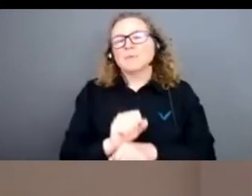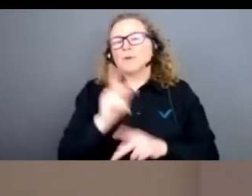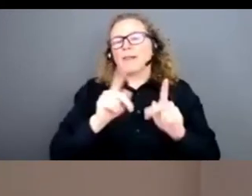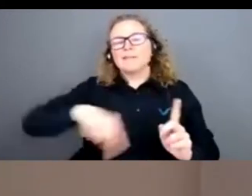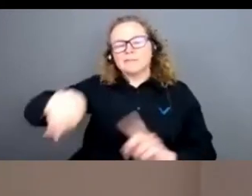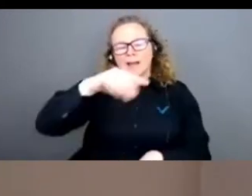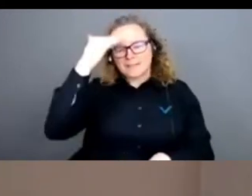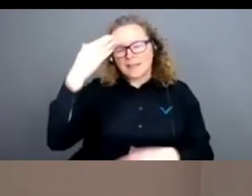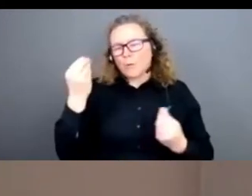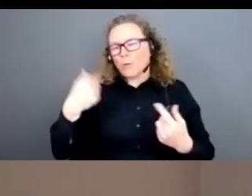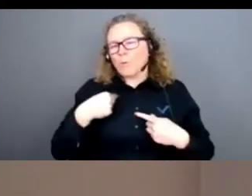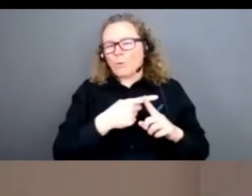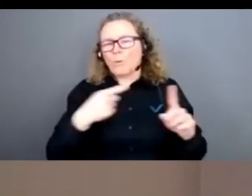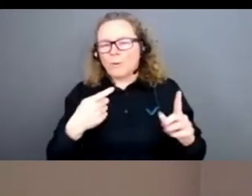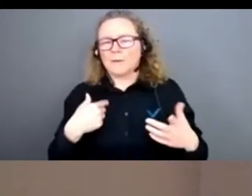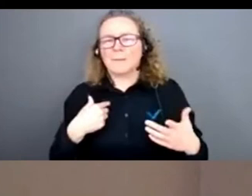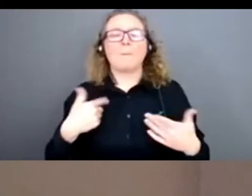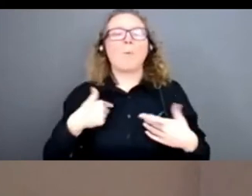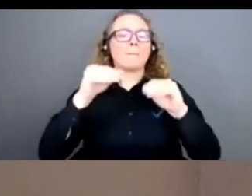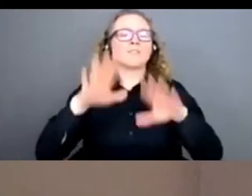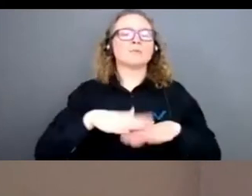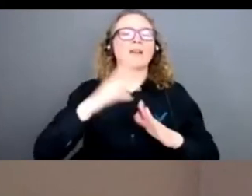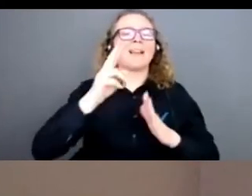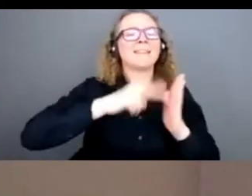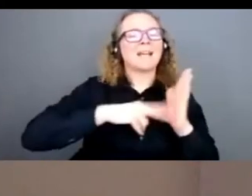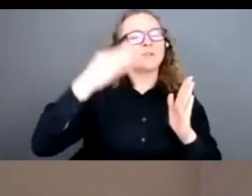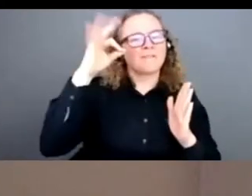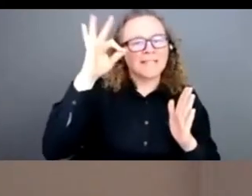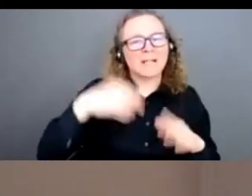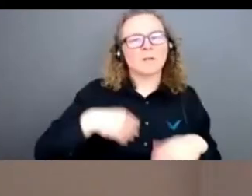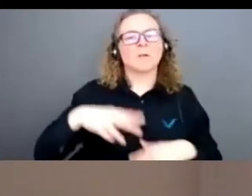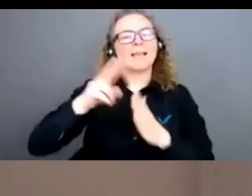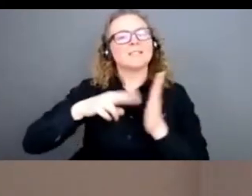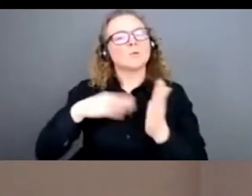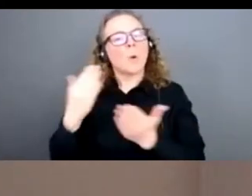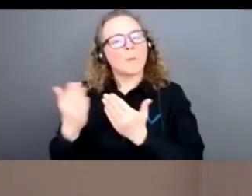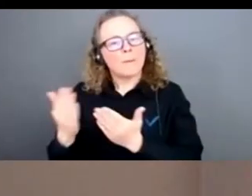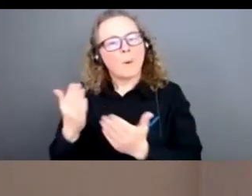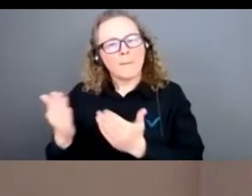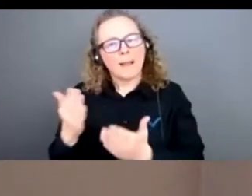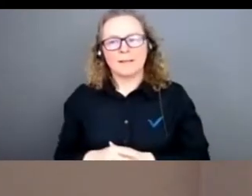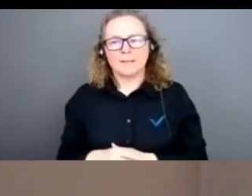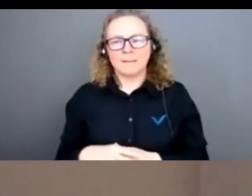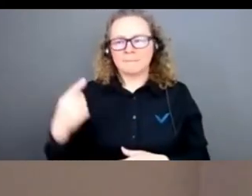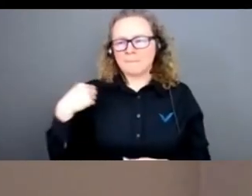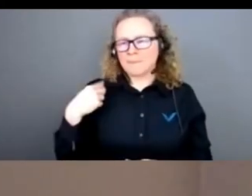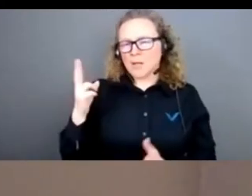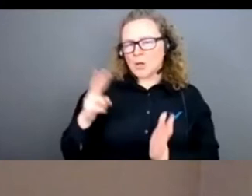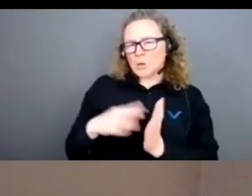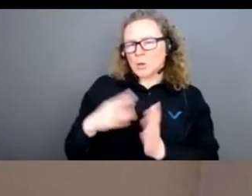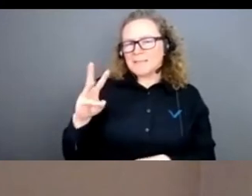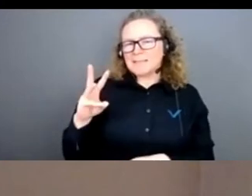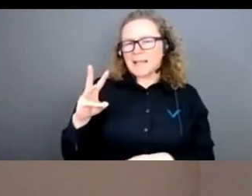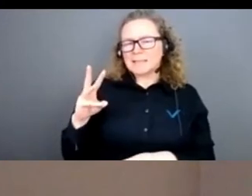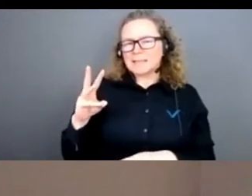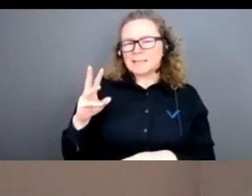quelques secondes. Voilà, j'enseigne la littérature française, littérature comparée. Et j'ai aussi créé, en 2016, un cours sur